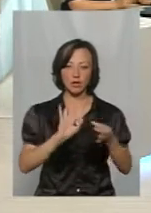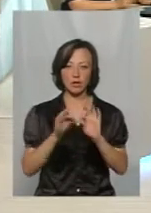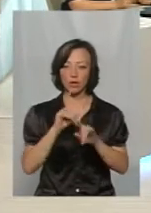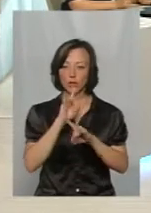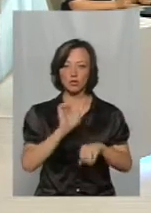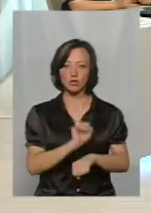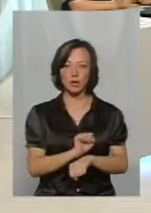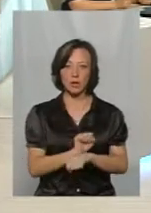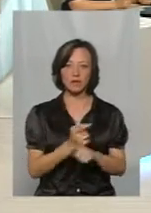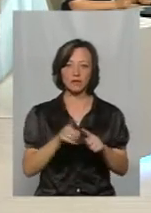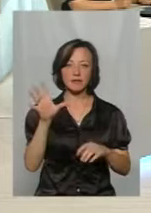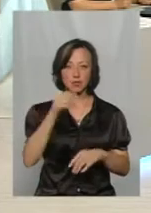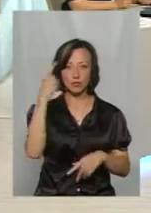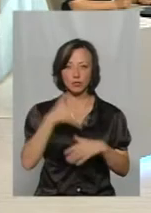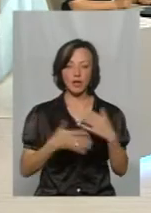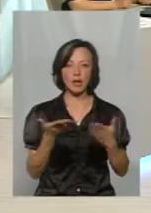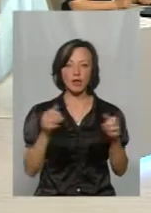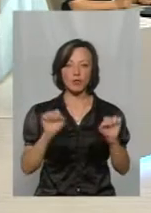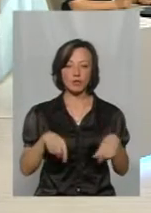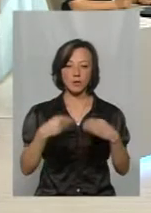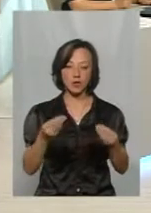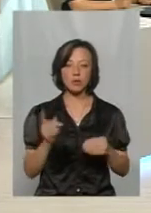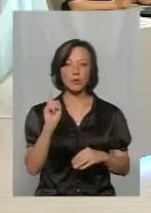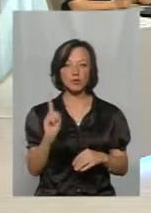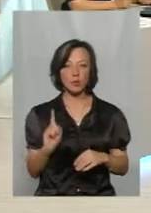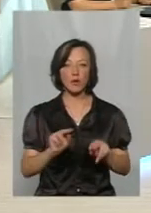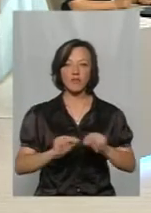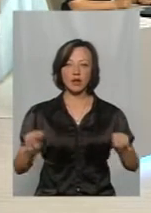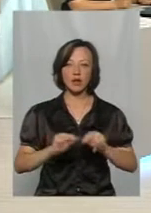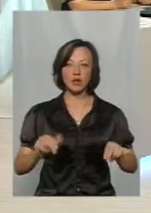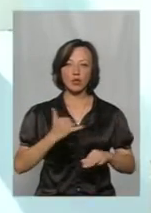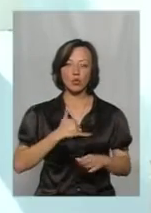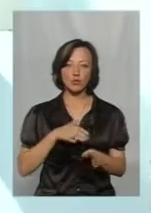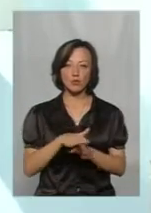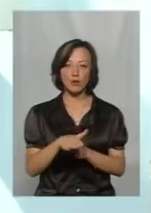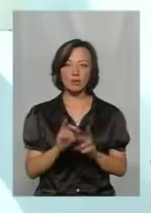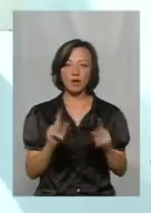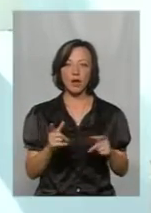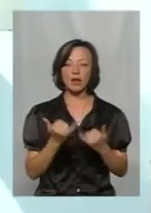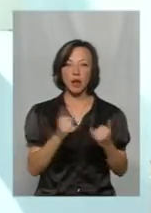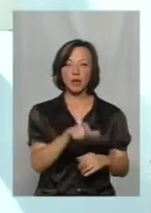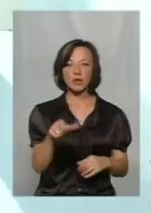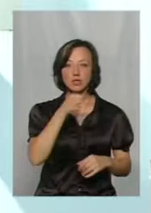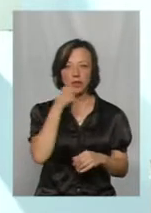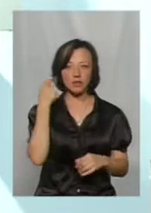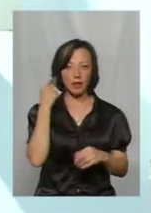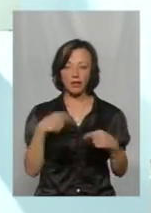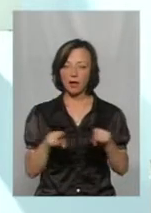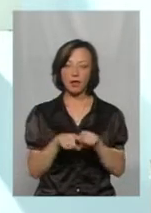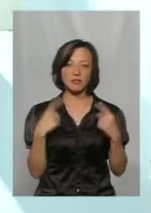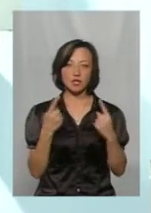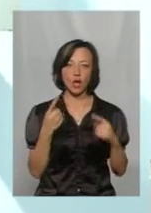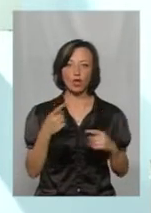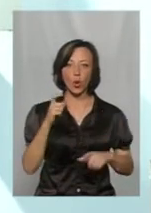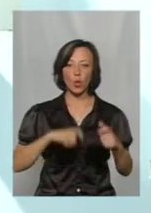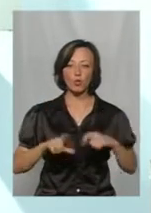буду на цьому зупинятись, це вже всім зрозуміло, які можливості даються. Причому викладання в нас відбувається так, як для людей старшого віку. Не так, як звичайні